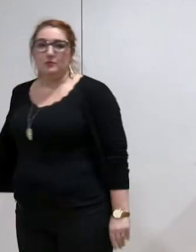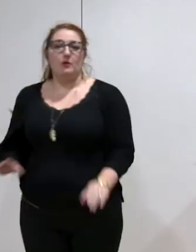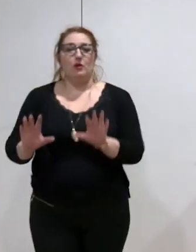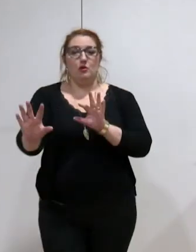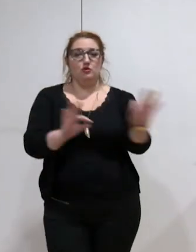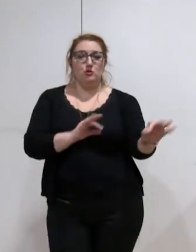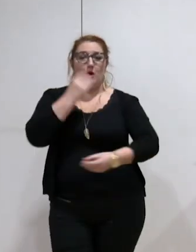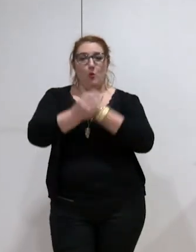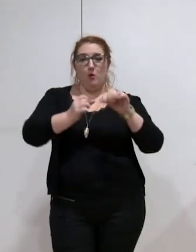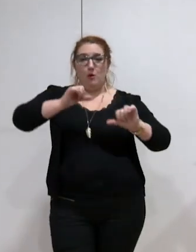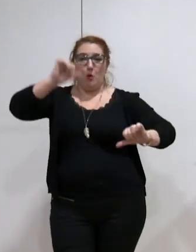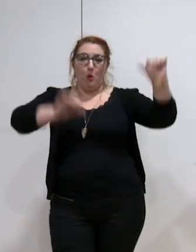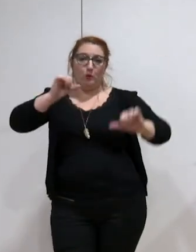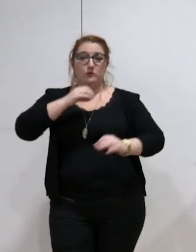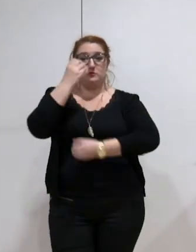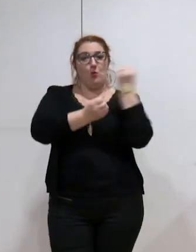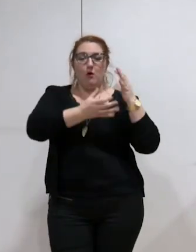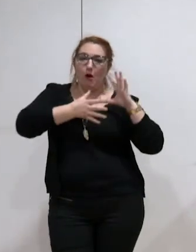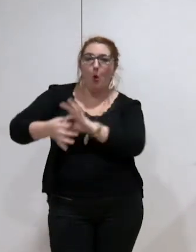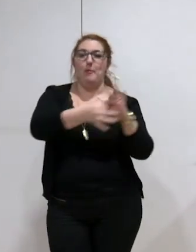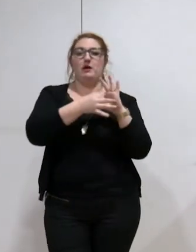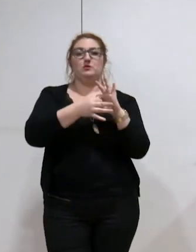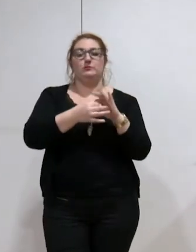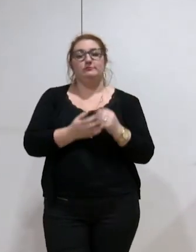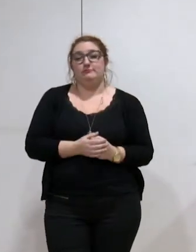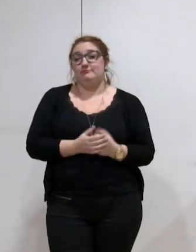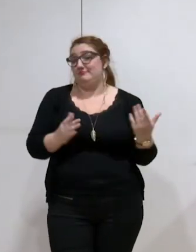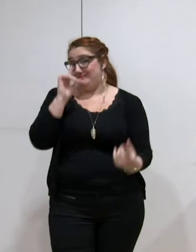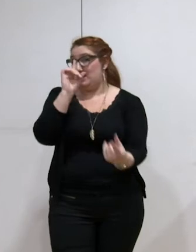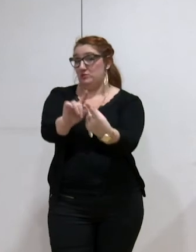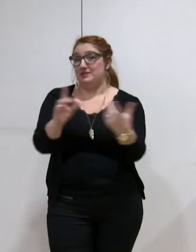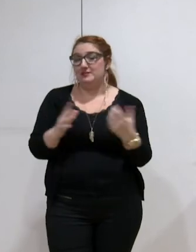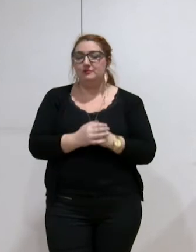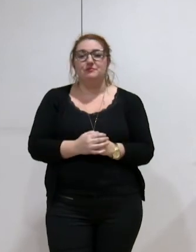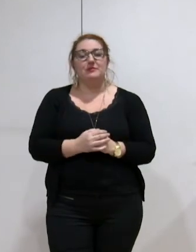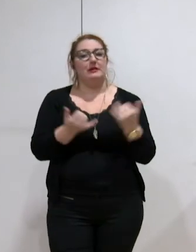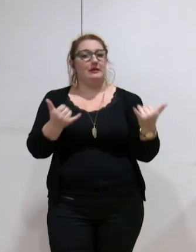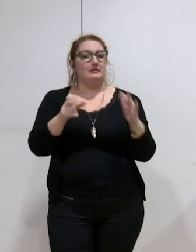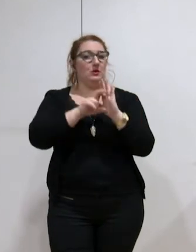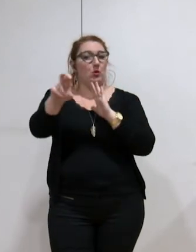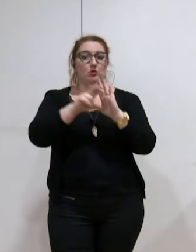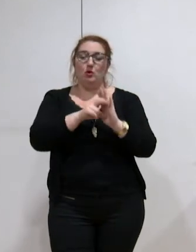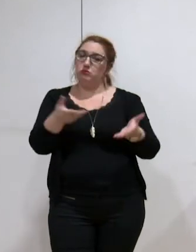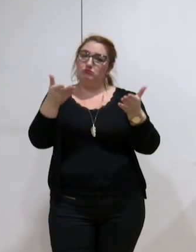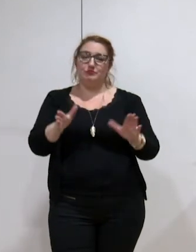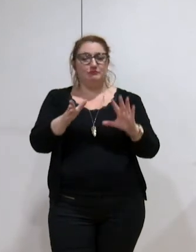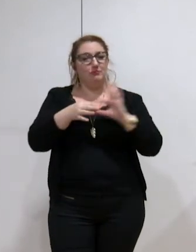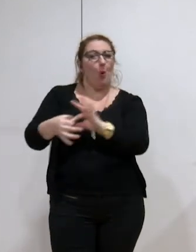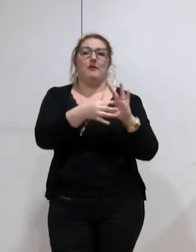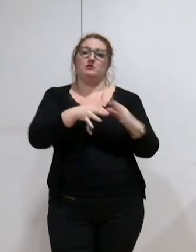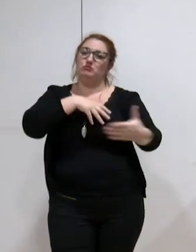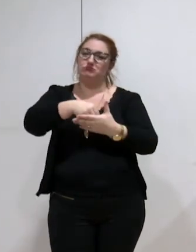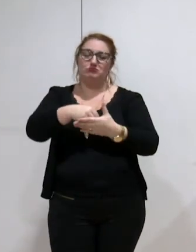C'est ça, finalement, le vrai enjeu. Et à Grenoble, nous avons fait le choix de la coopération.